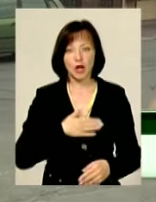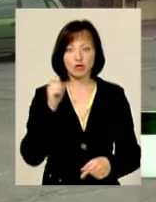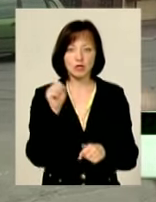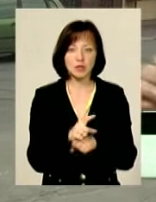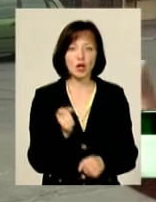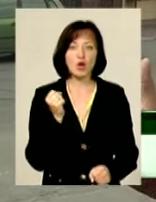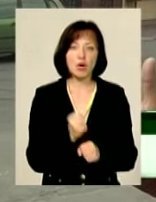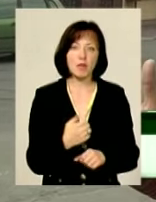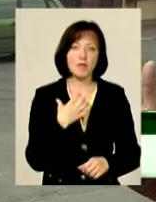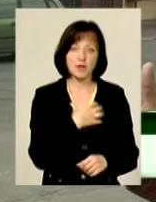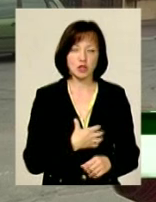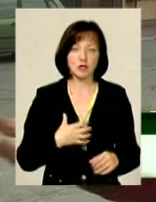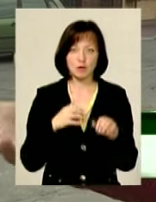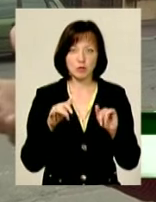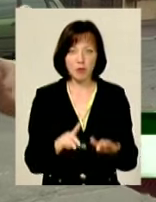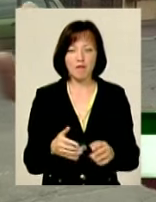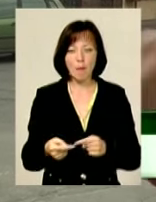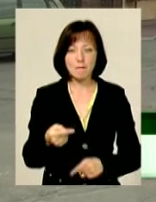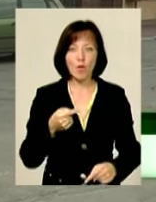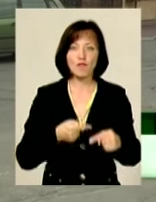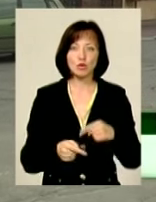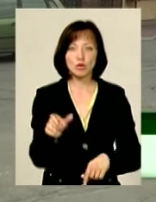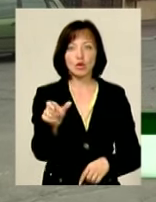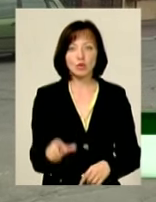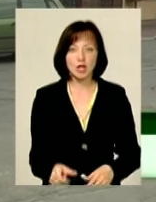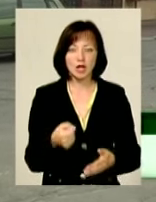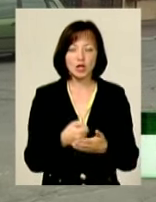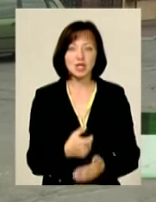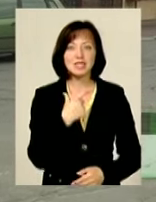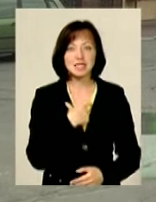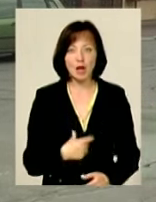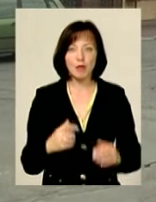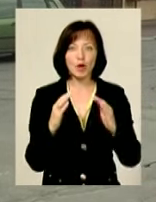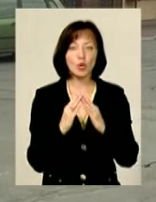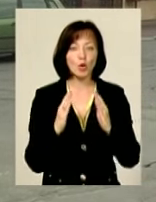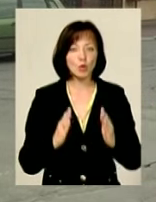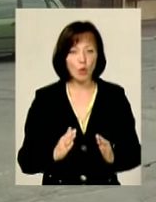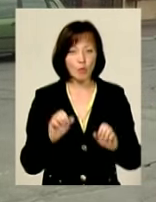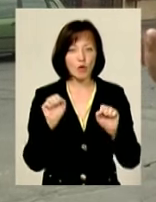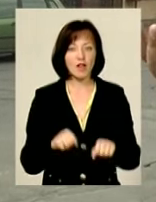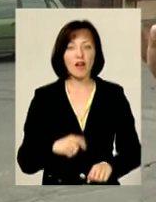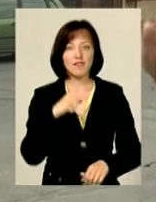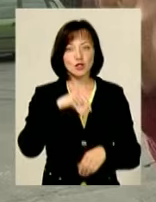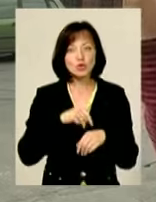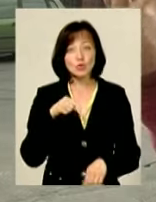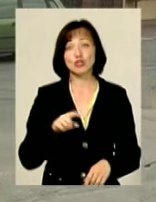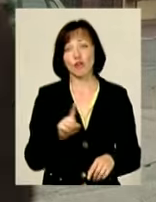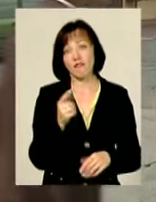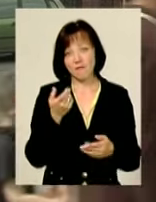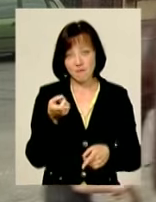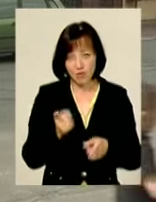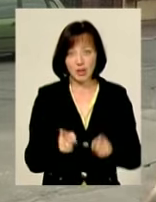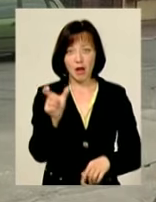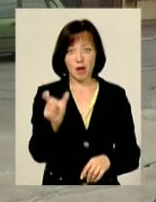робимо дуже важливу справу Повернути людину до себе додому, щоб вона мала відчути, що вона людина